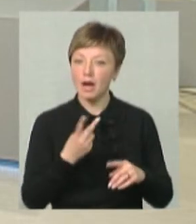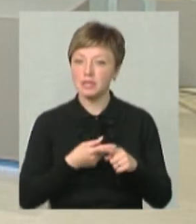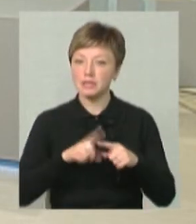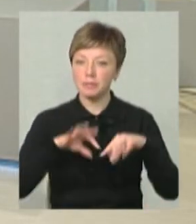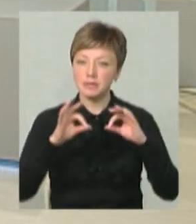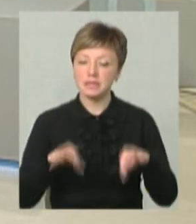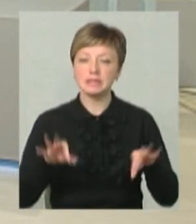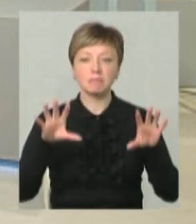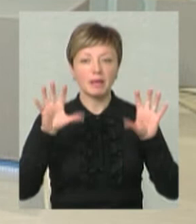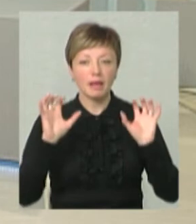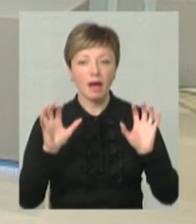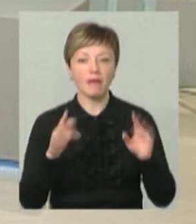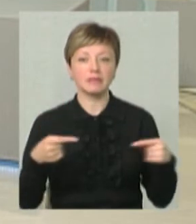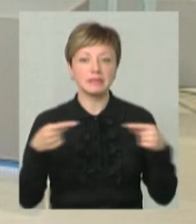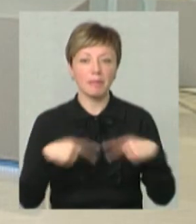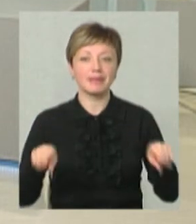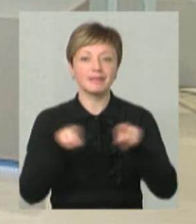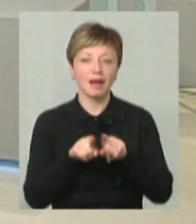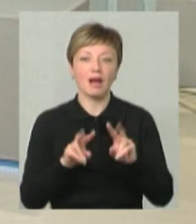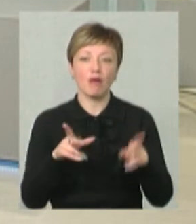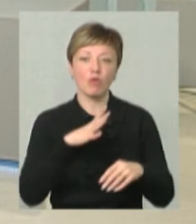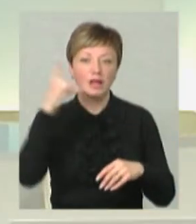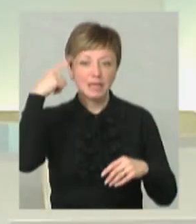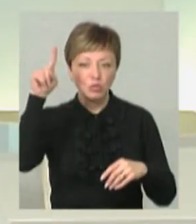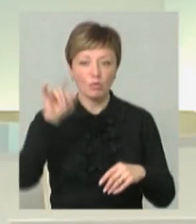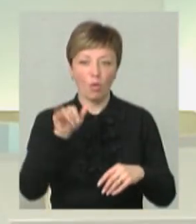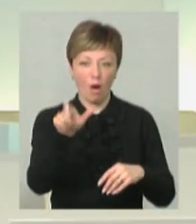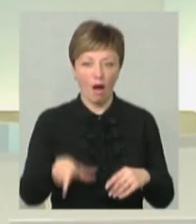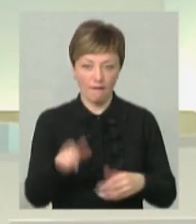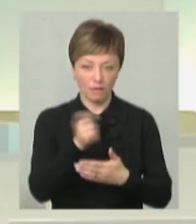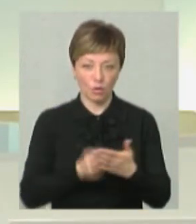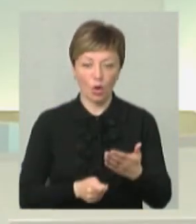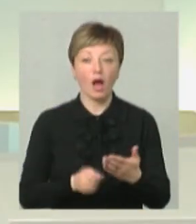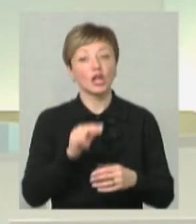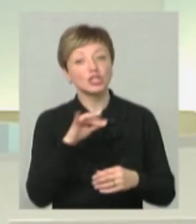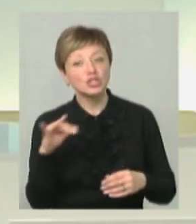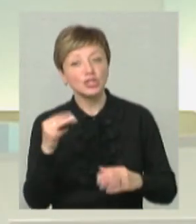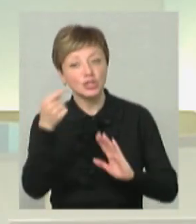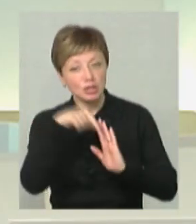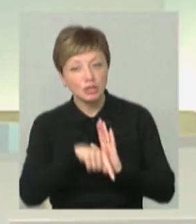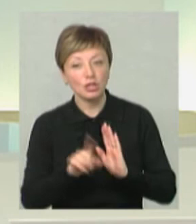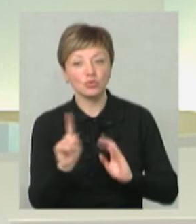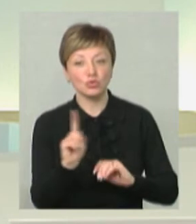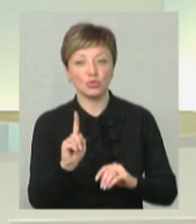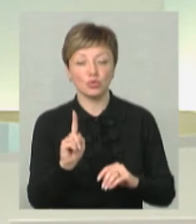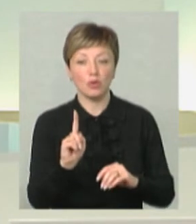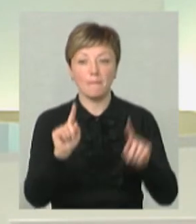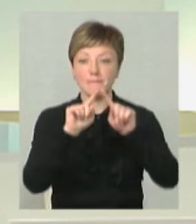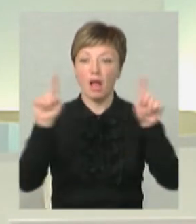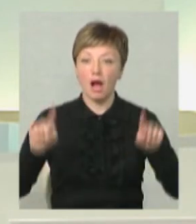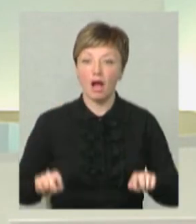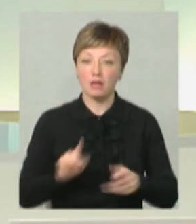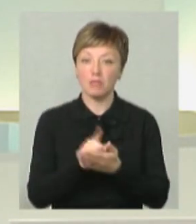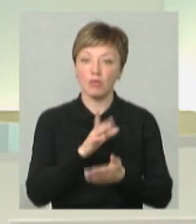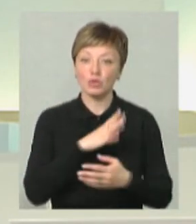витвір мистецтва, сприйняв його саме так, яка була задумка у автора. Чи означає, що плакат